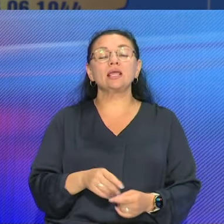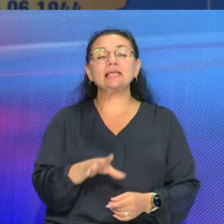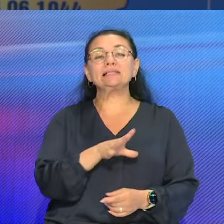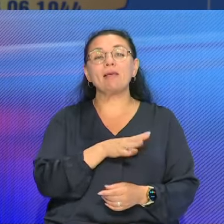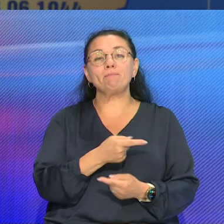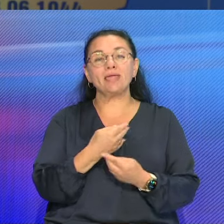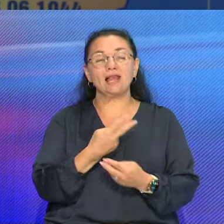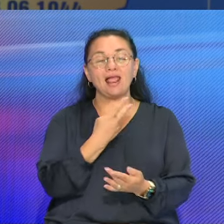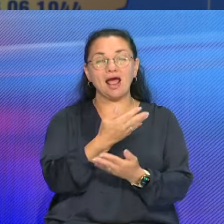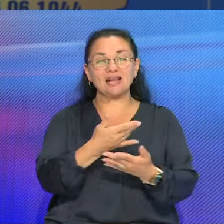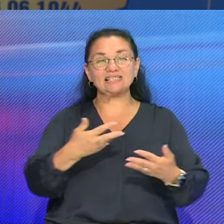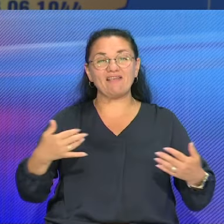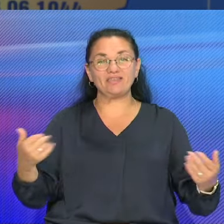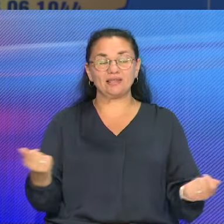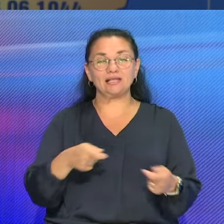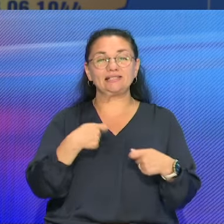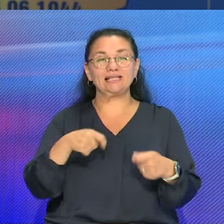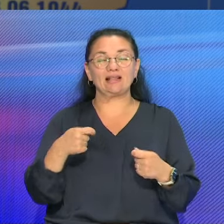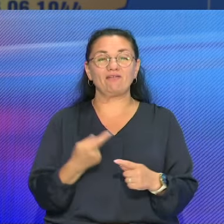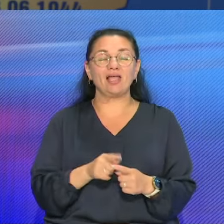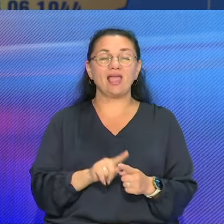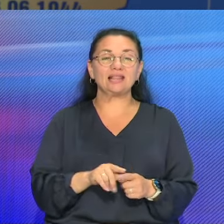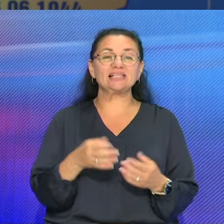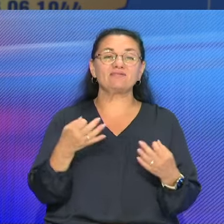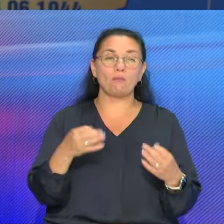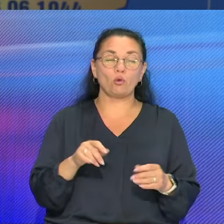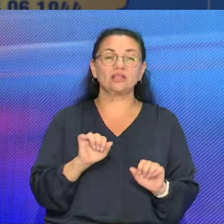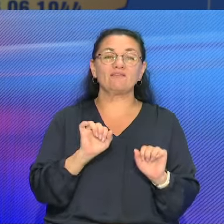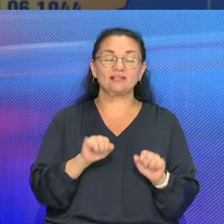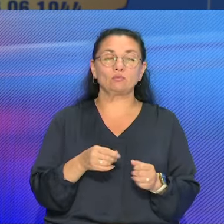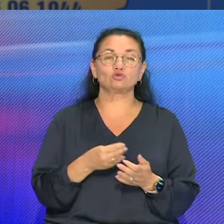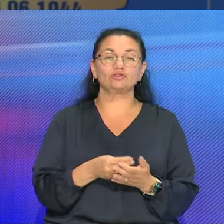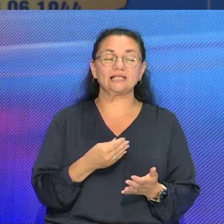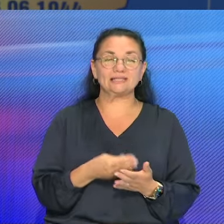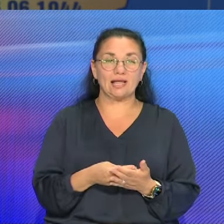Сегодня наша основная цель – это доступные цены на этот широкий ассортимент товаров.